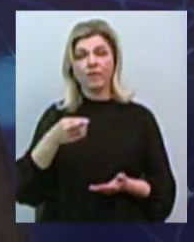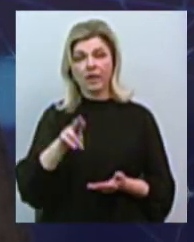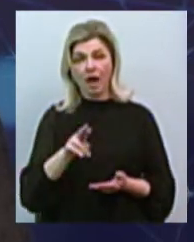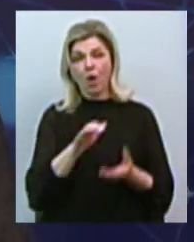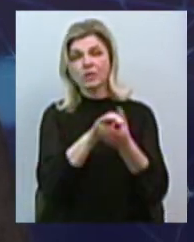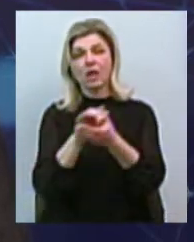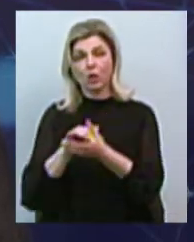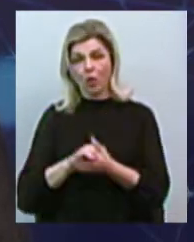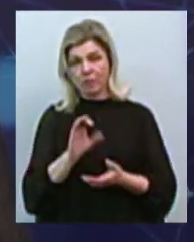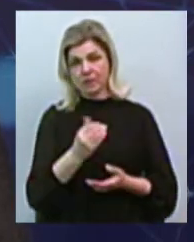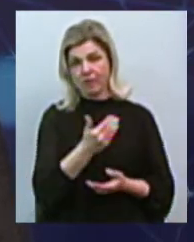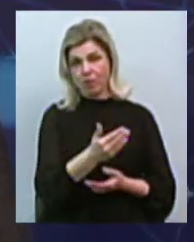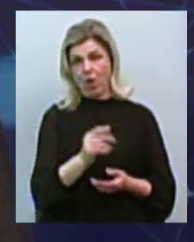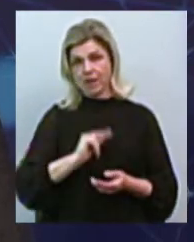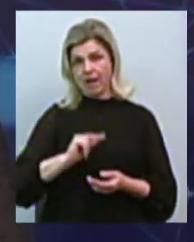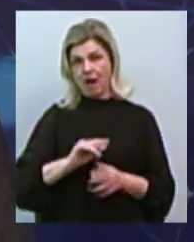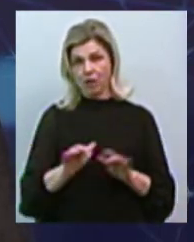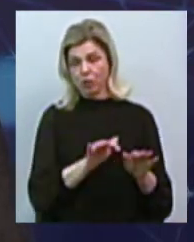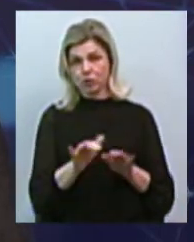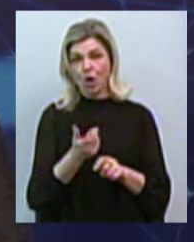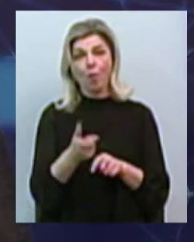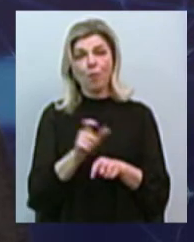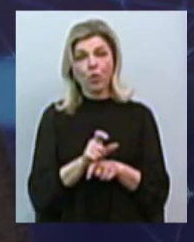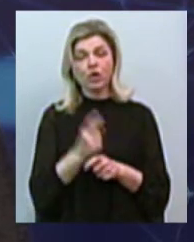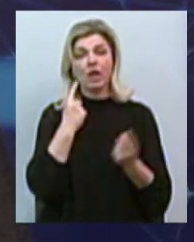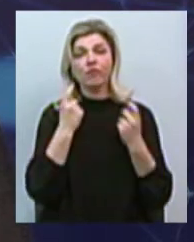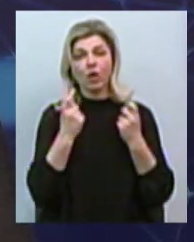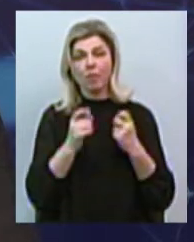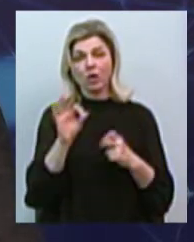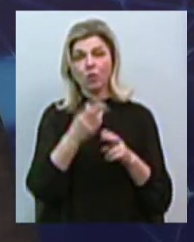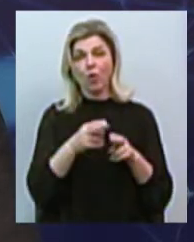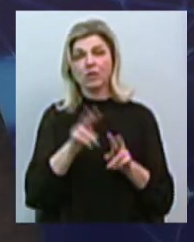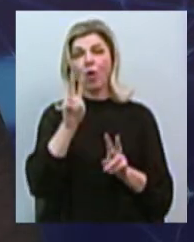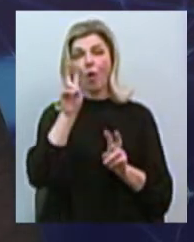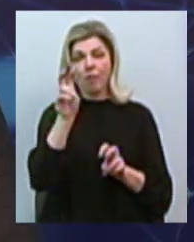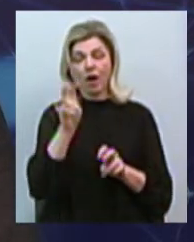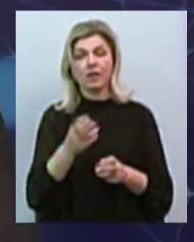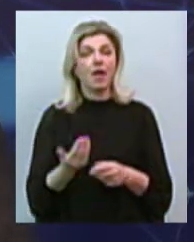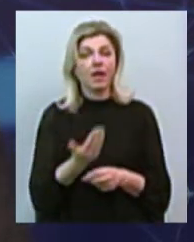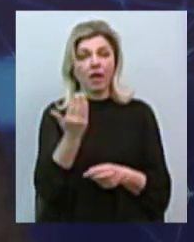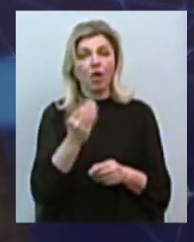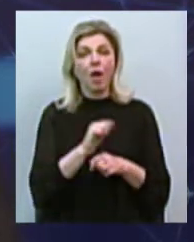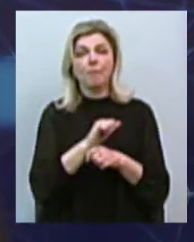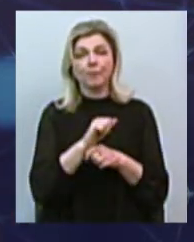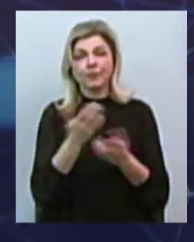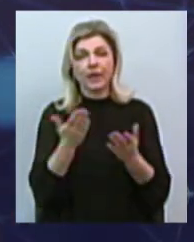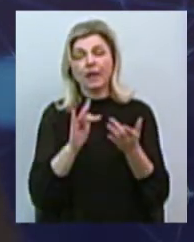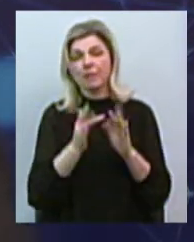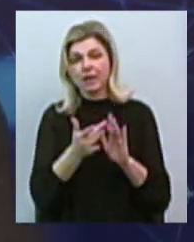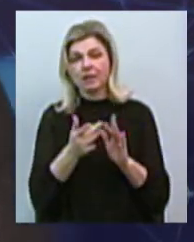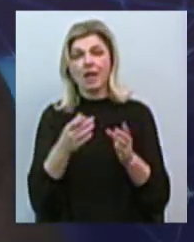з його діяльністю. Більше інформації про цю компанію, ну, в якихось мережах або в якихось